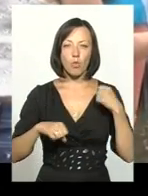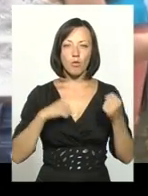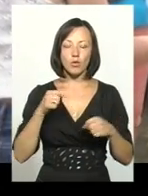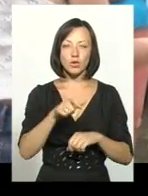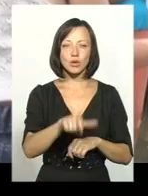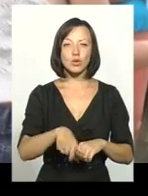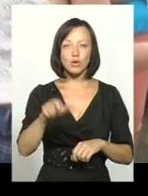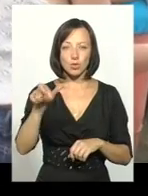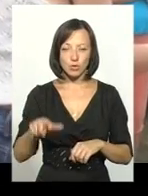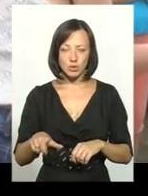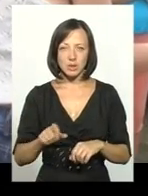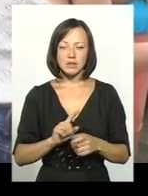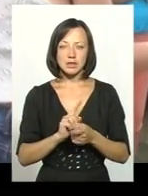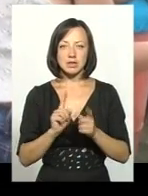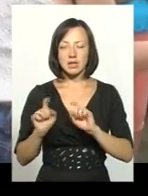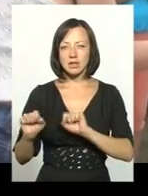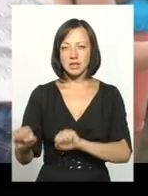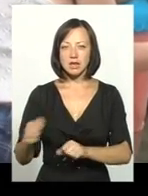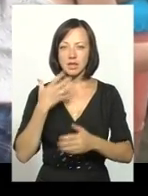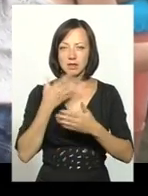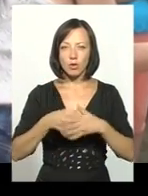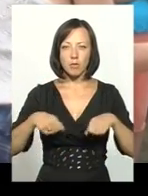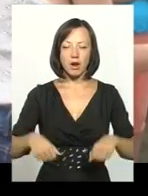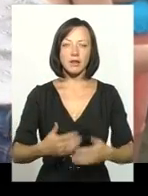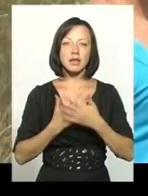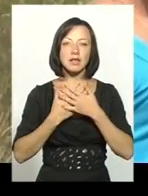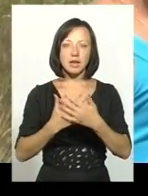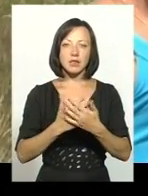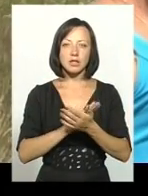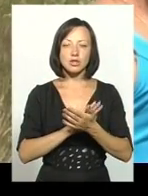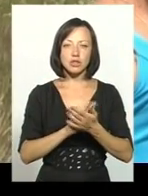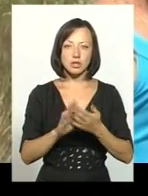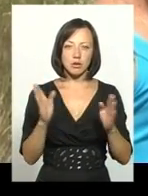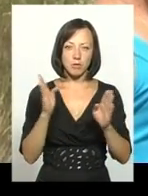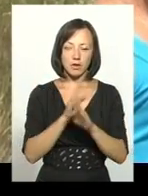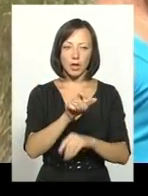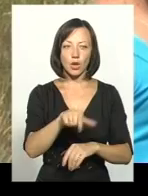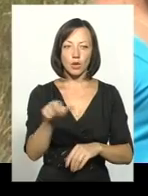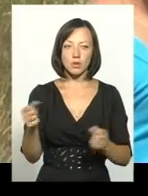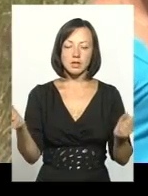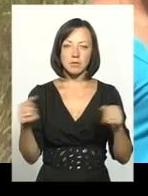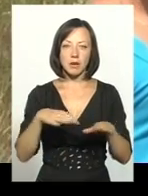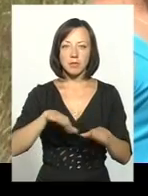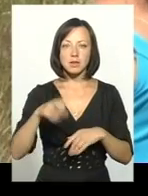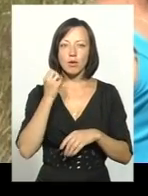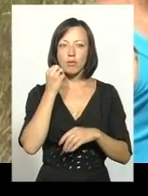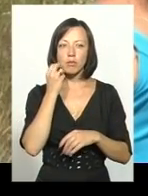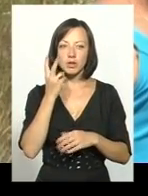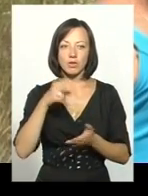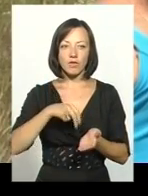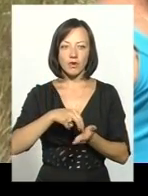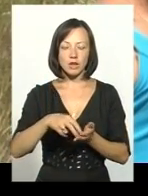чимбарівчани стали на захист свого права дихати чистим повітрям. Потім всі люди зібралися, після обіду ми вже вийшли,